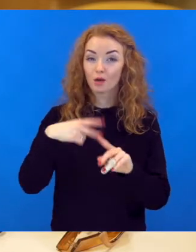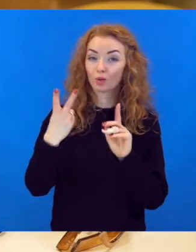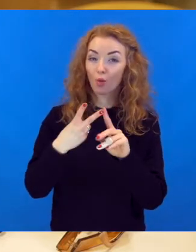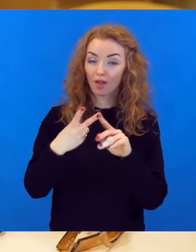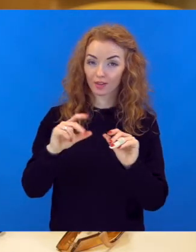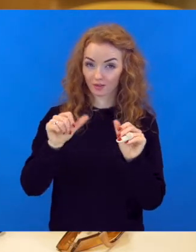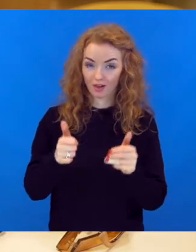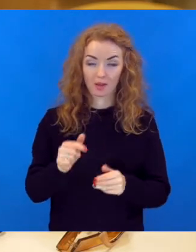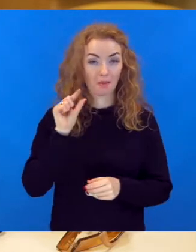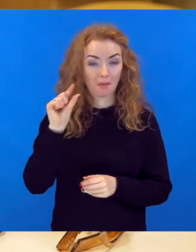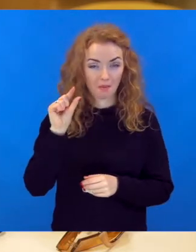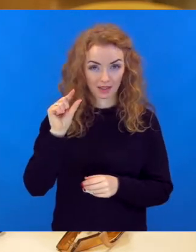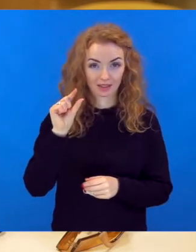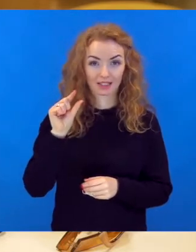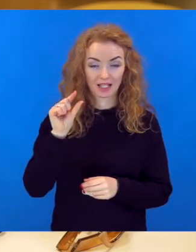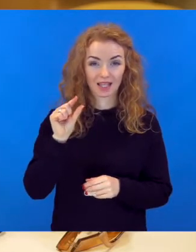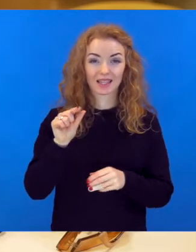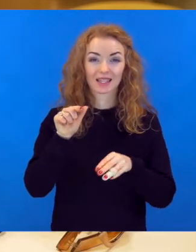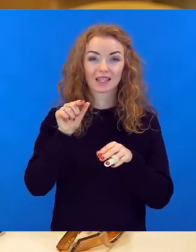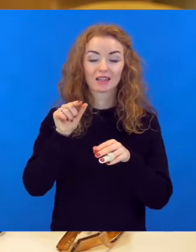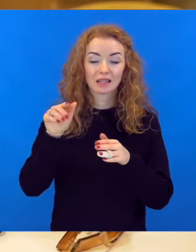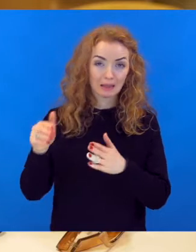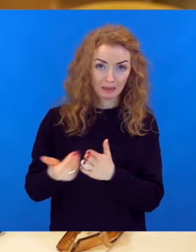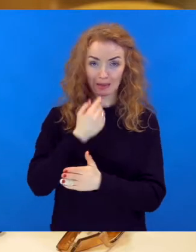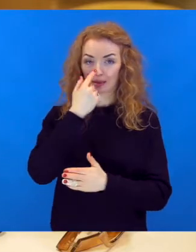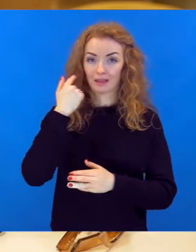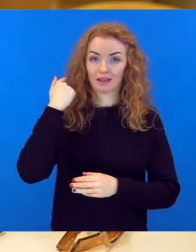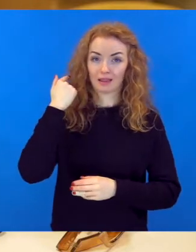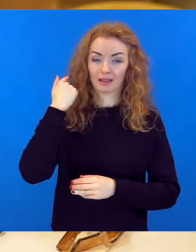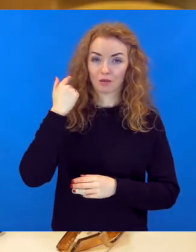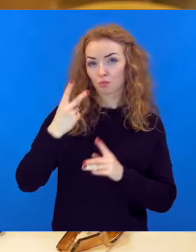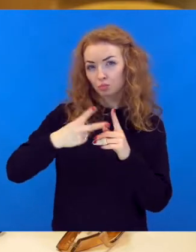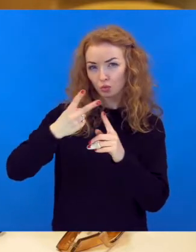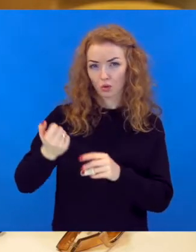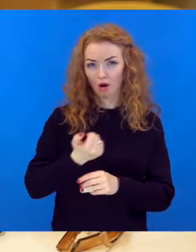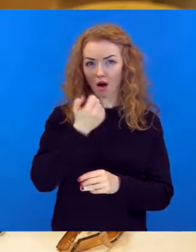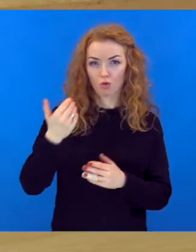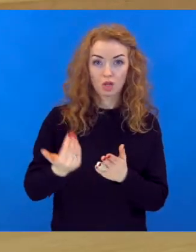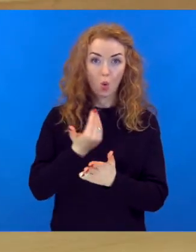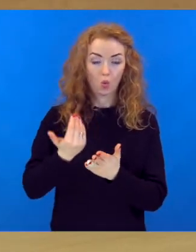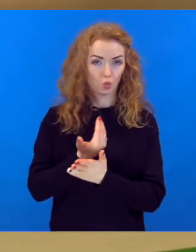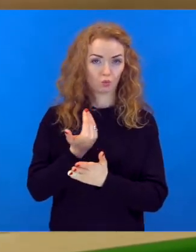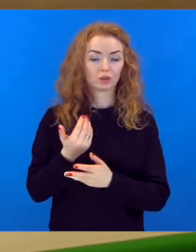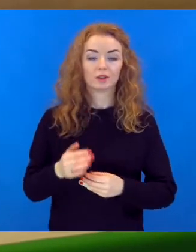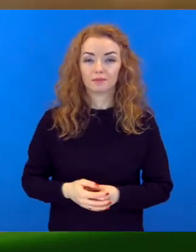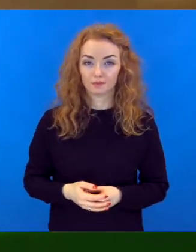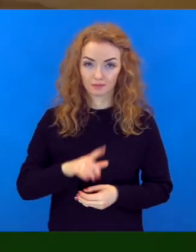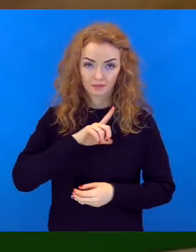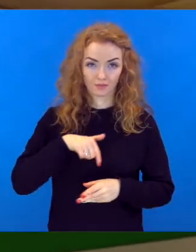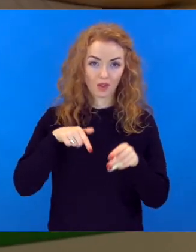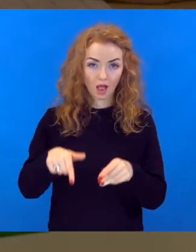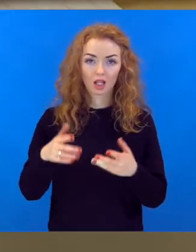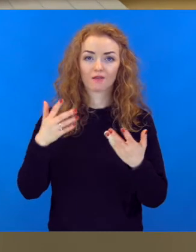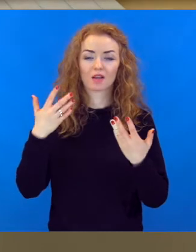Tas otrs veids ir nedaudz, nu viņš ir salīdzinoši jauns pusotru gadu, jā pusotru gadu jauns,